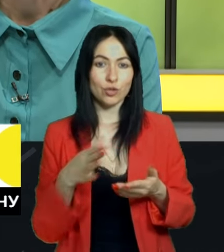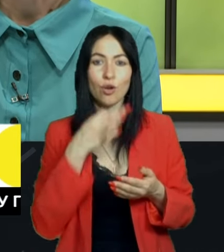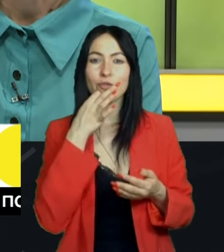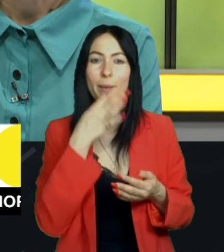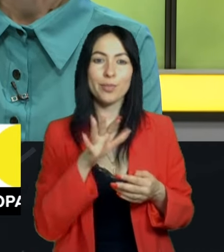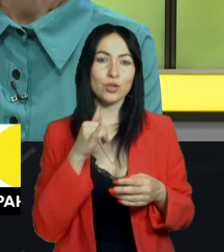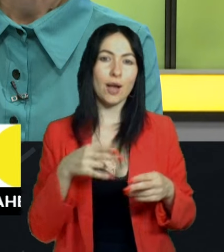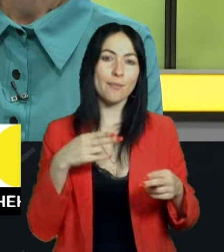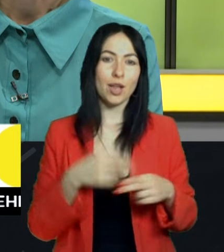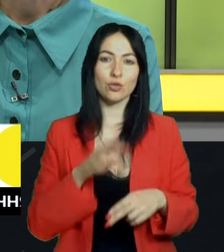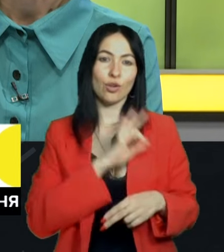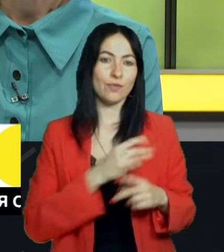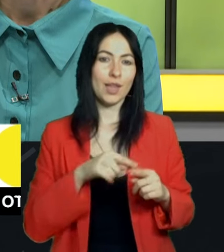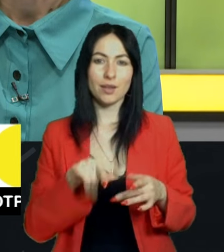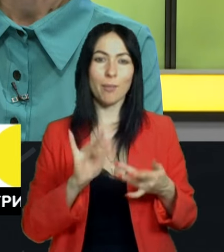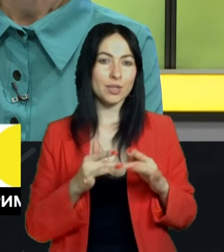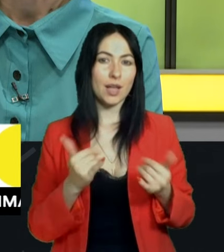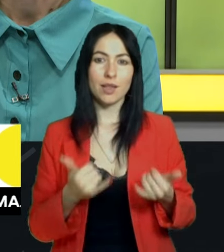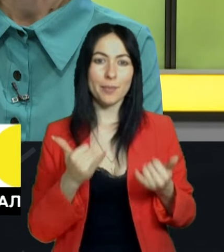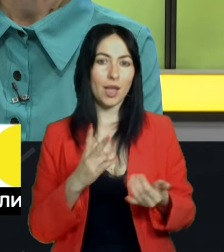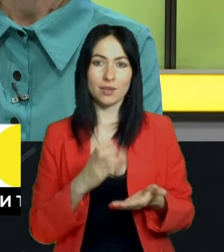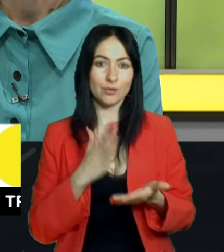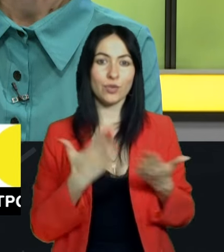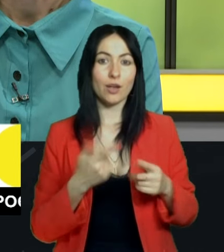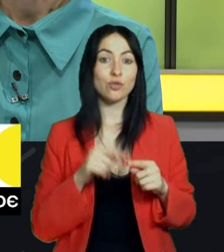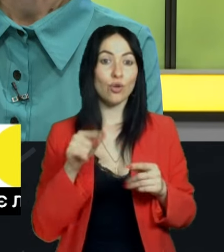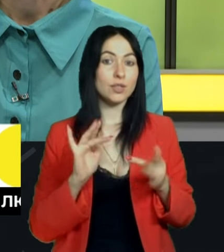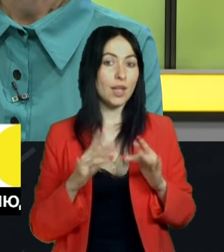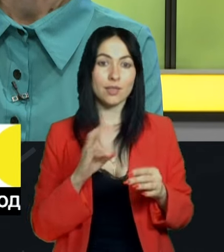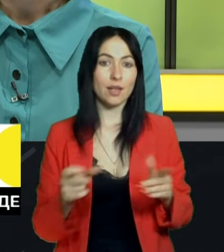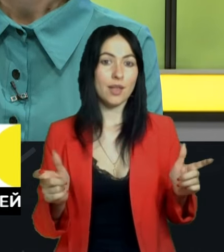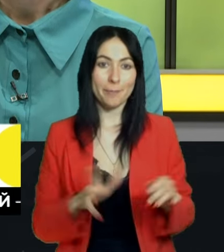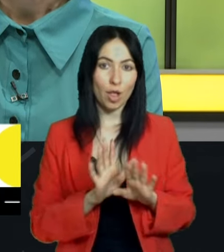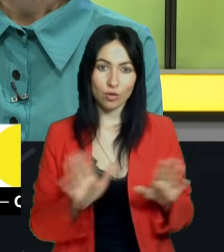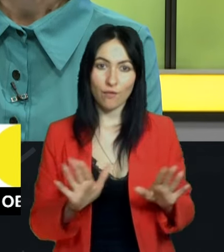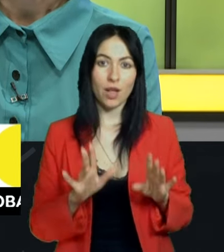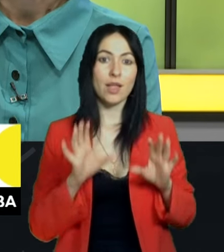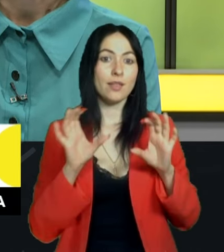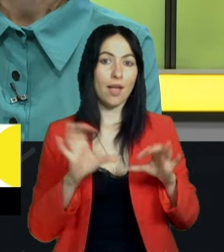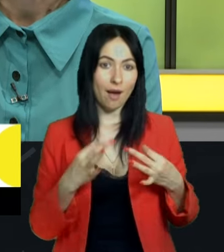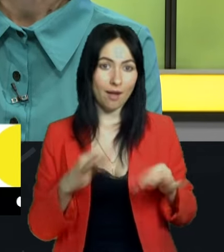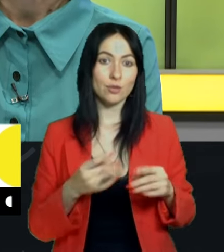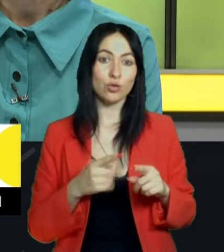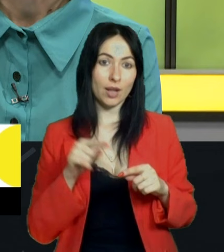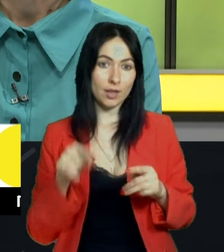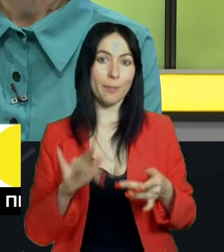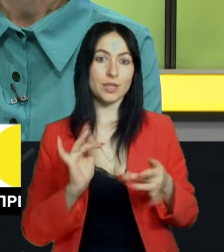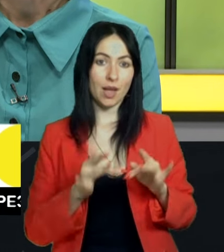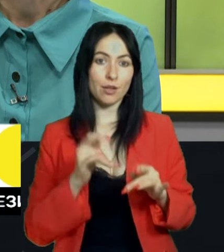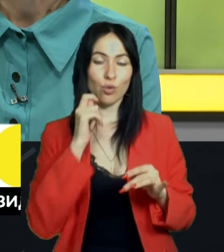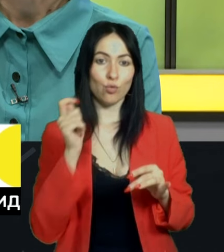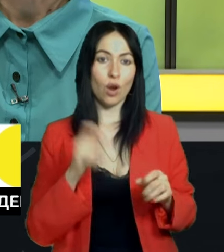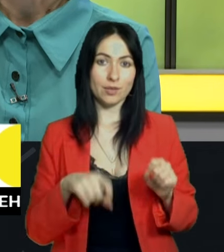користування такими сайтами наразі не існує. Якщо цей сайт не заблокований, він легальний, то таким сайтом українці можуть